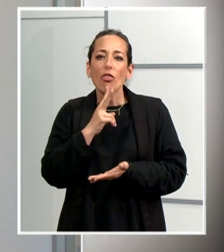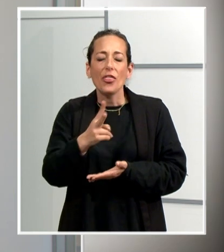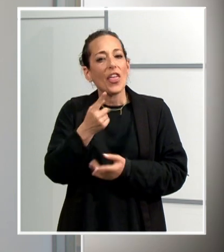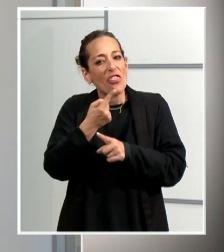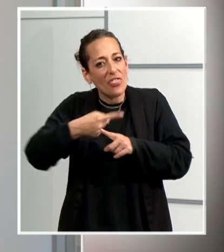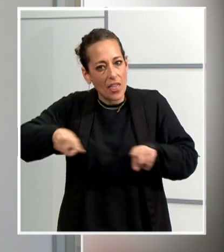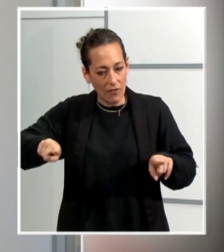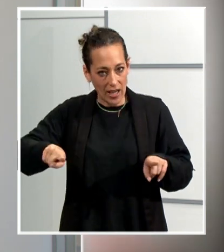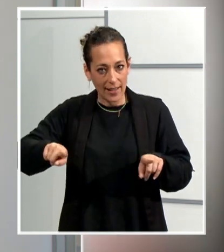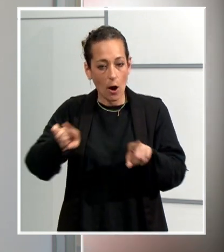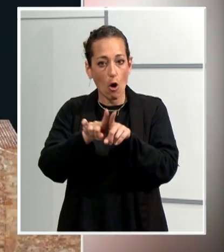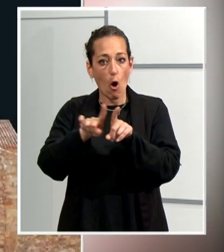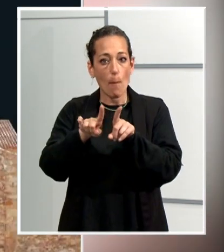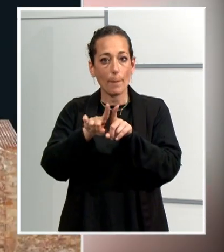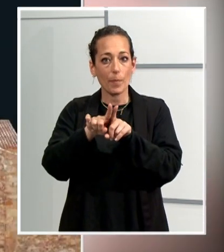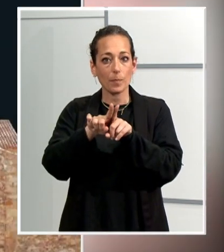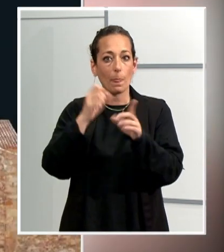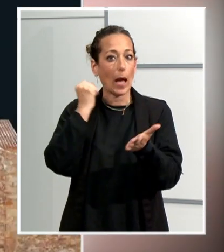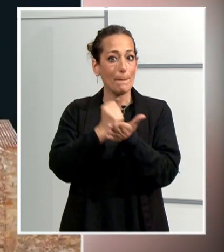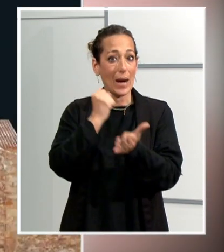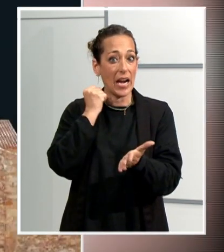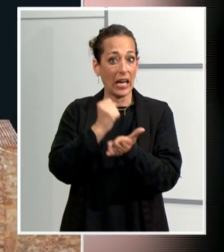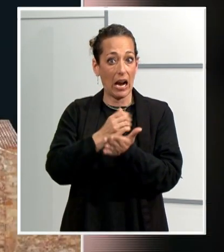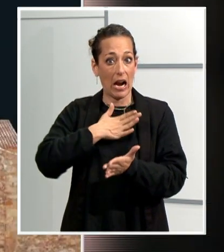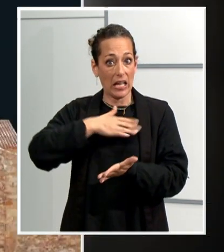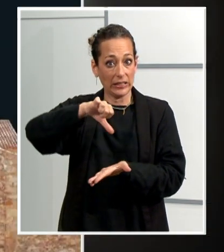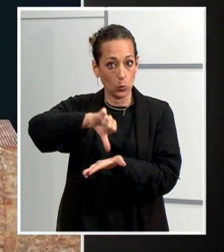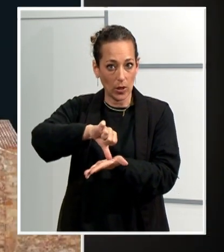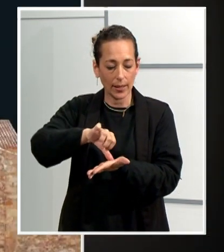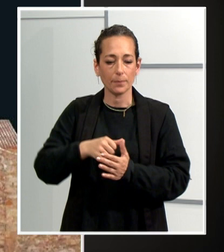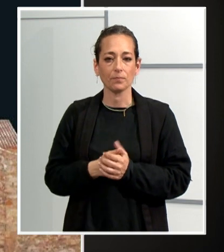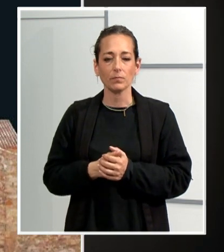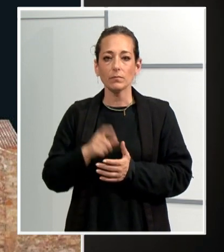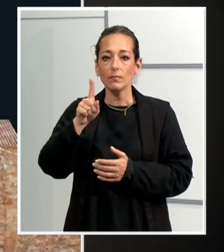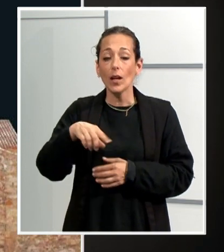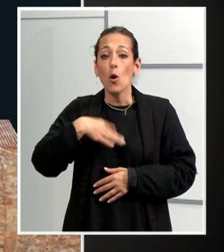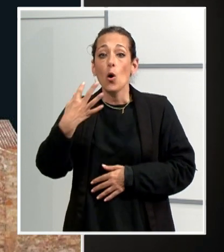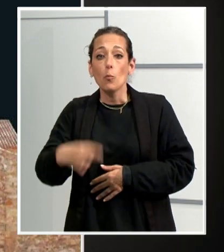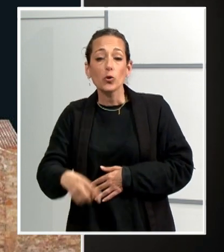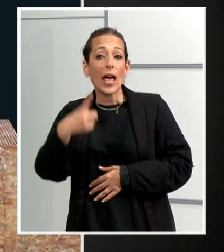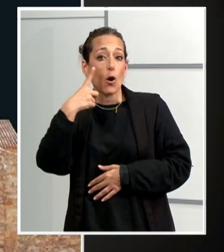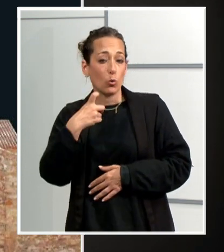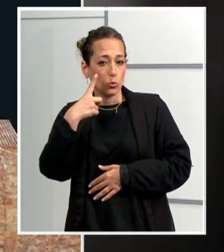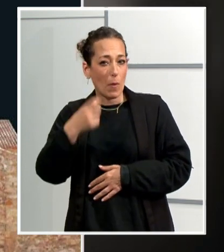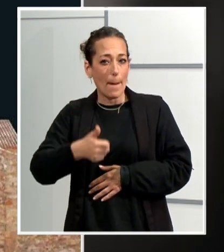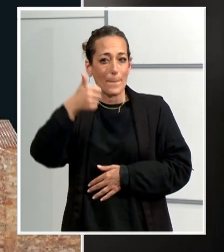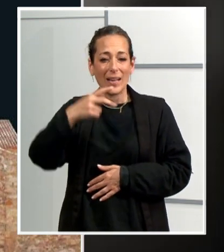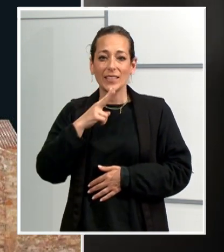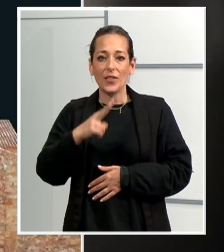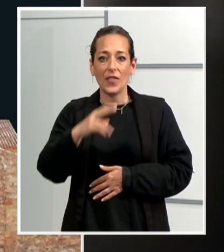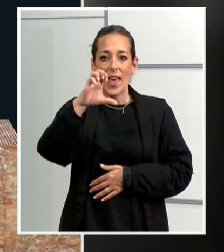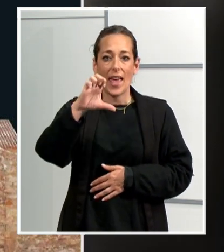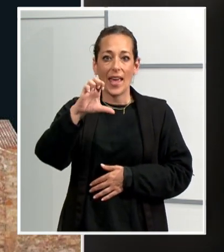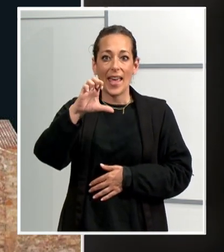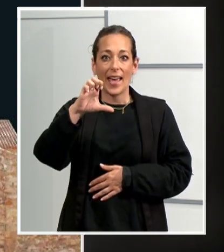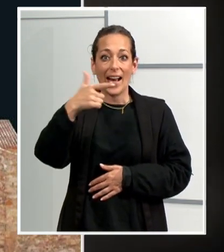utilitzat com a marca de ciutat també. Posats a generar debats etimològics, potser ens hauríem d'acostumar a dir egre, sense la primera A, tal com ho